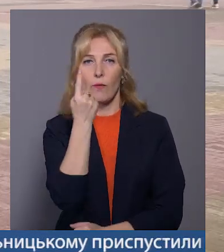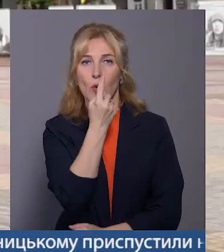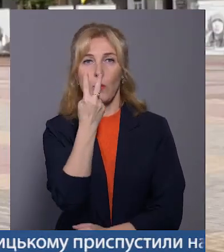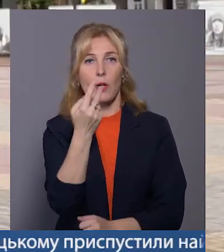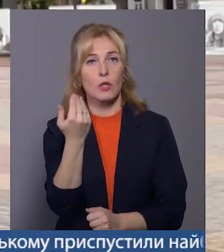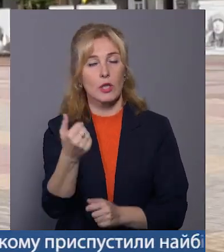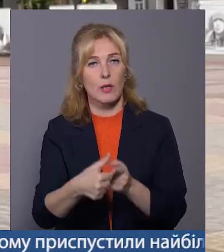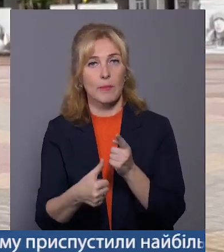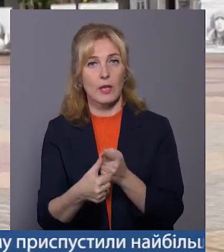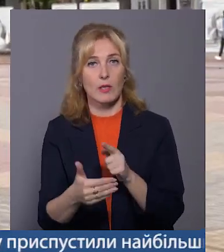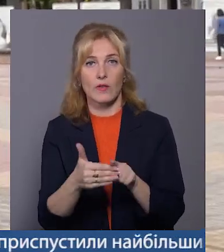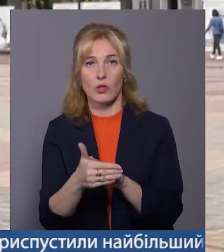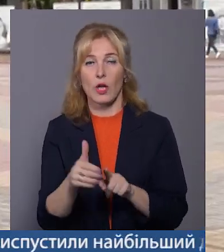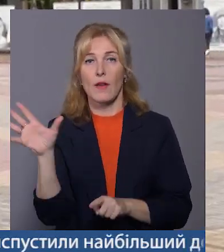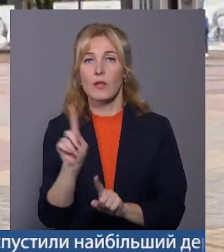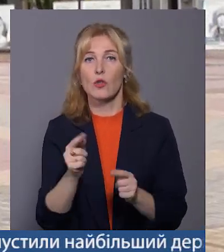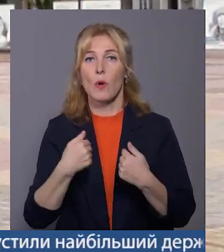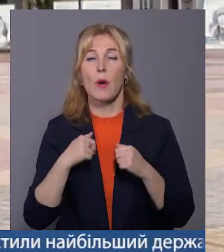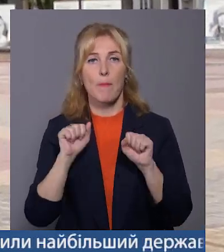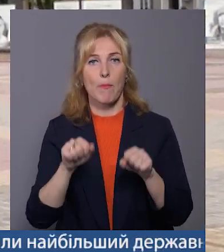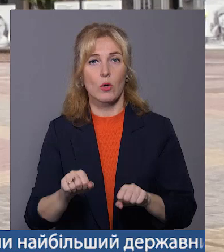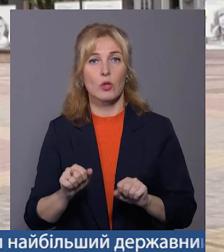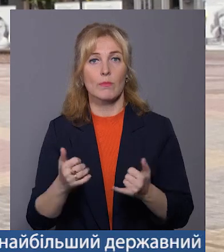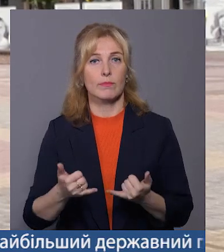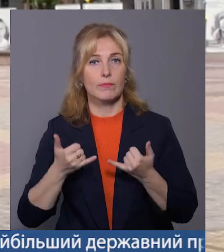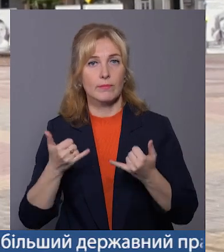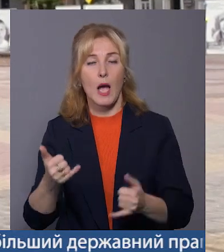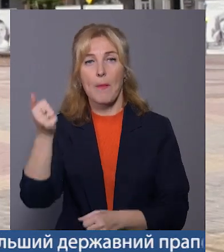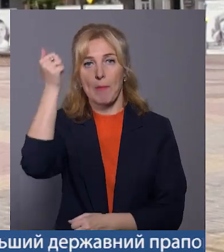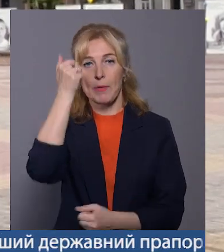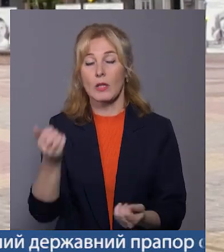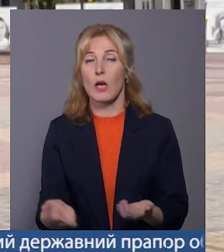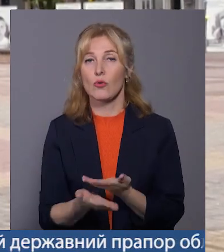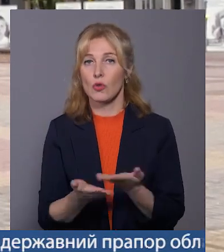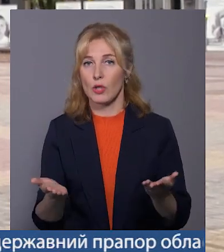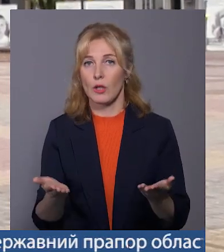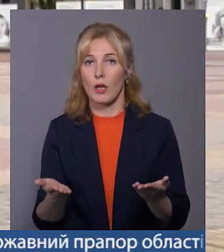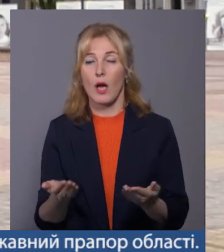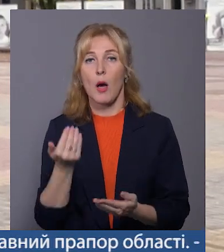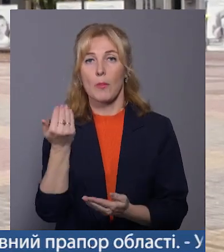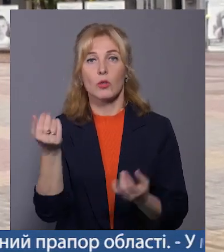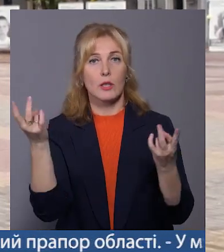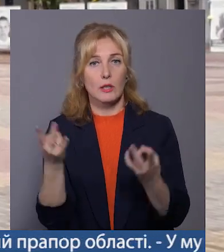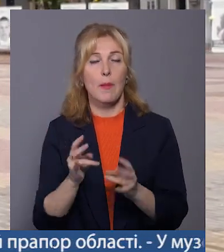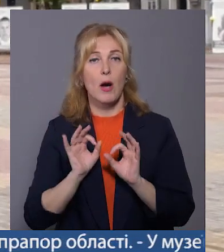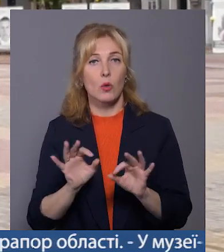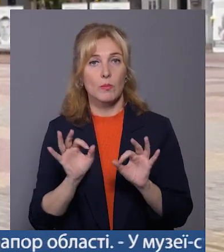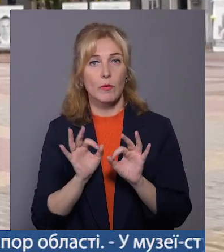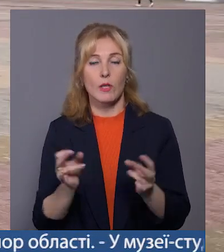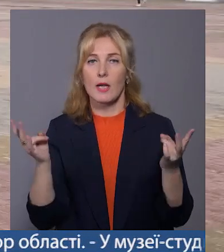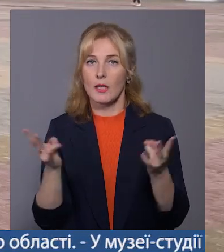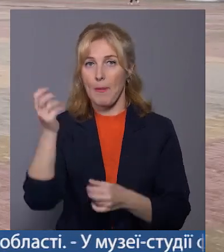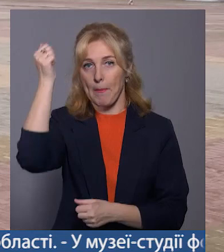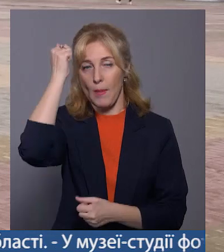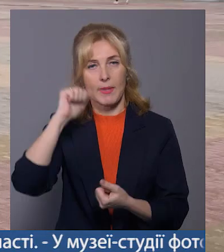прізвища. Це все, що ми можемо сьогодні віддати героїм Суішану, пам'ятаючи їх. Про них потрібно розповідати, про них потрібно пам